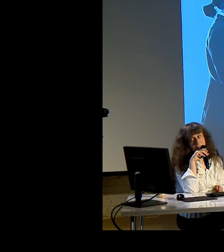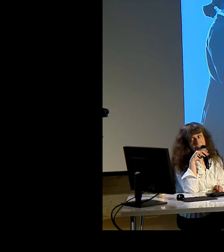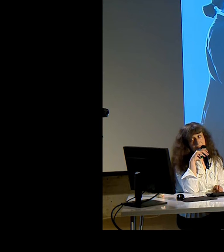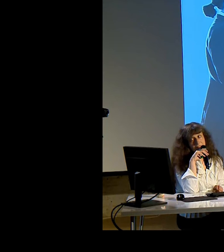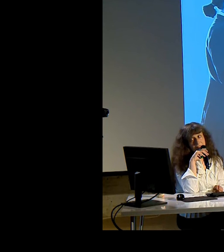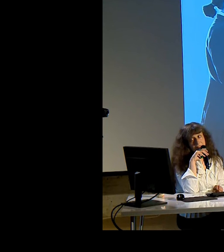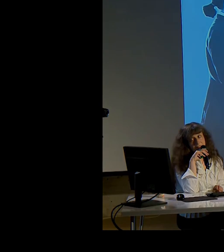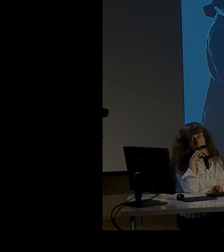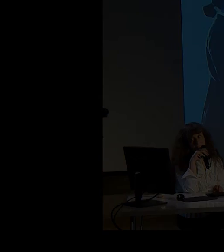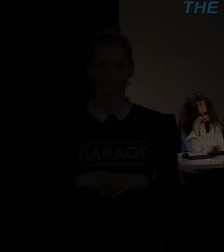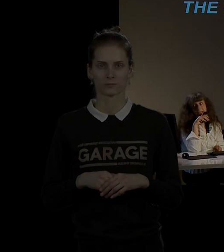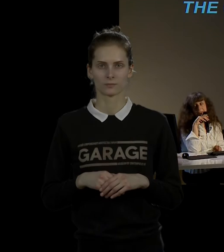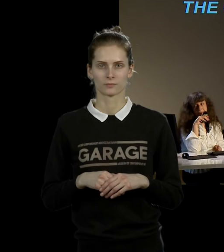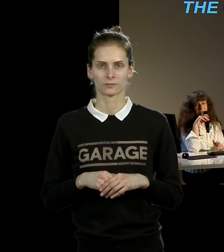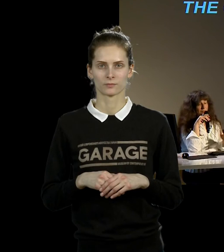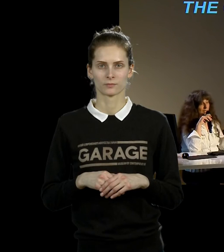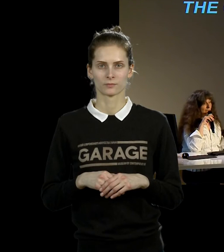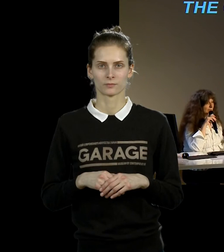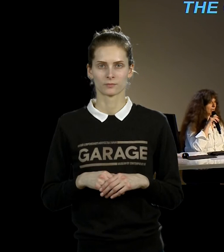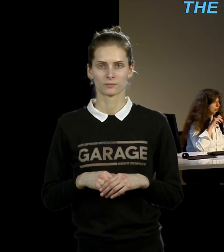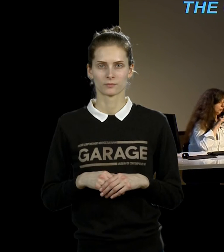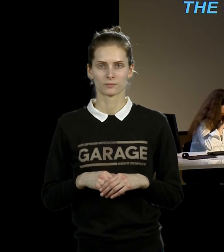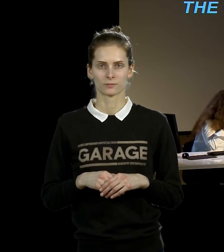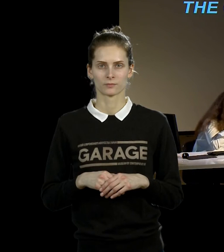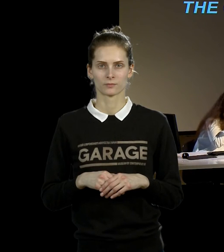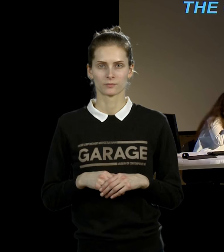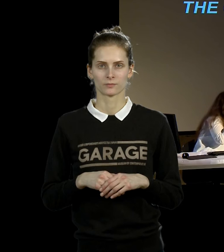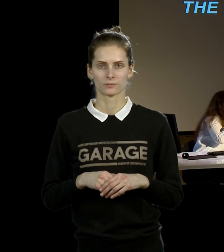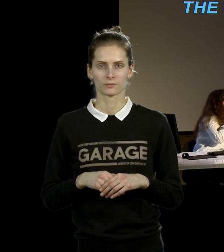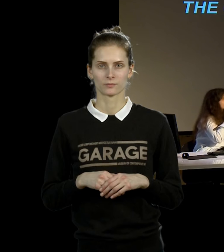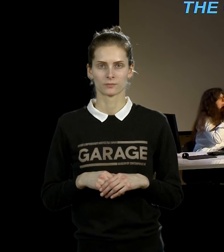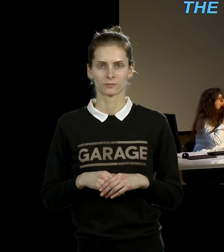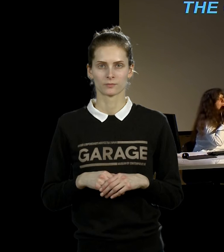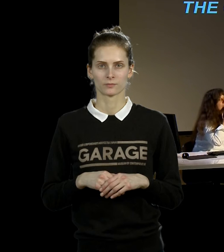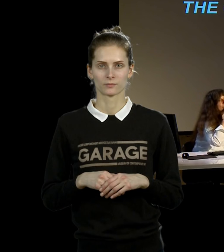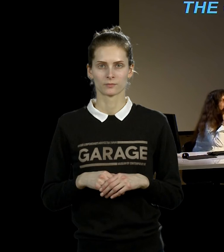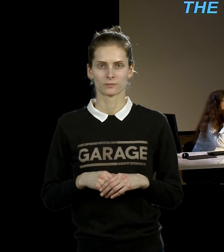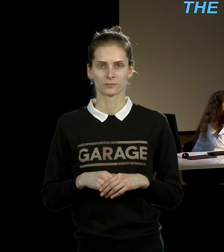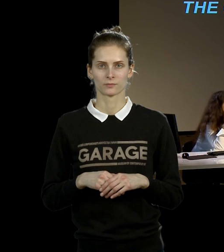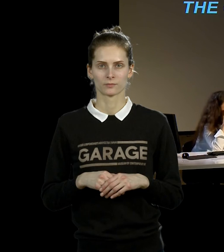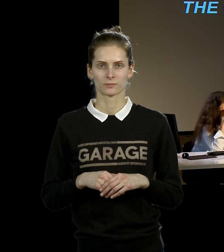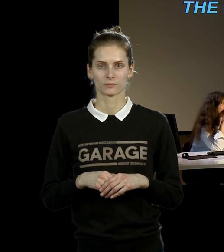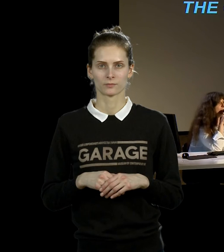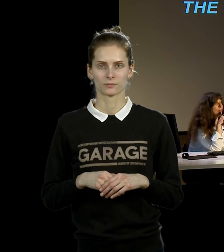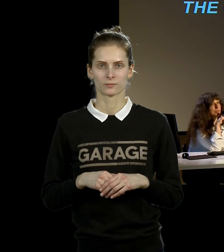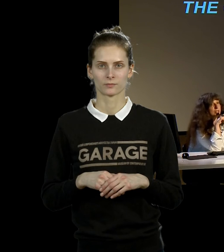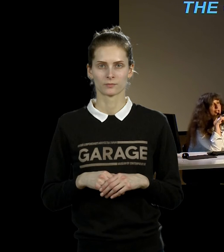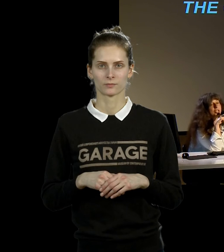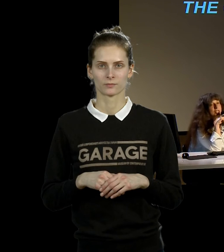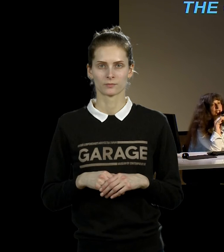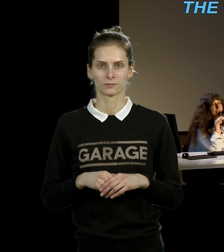друг другу в глаза. И еще в начале 80-х годов они